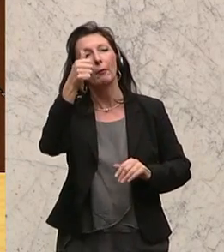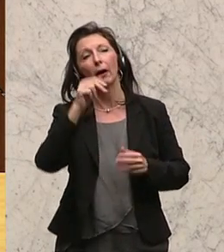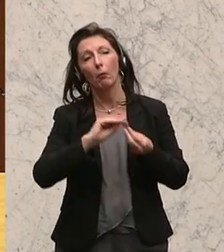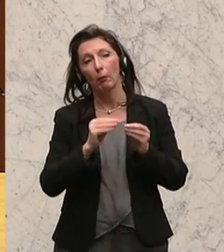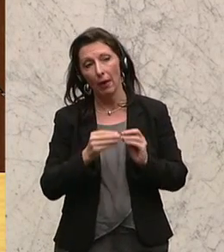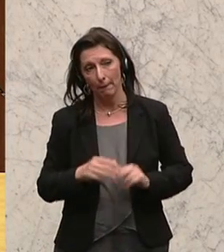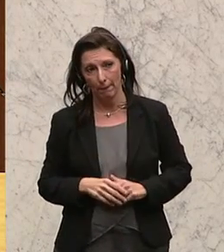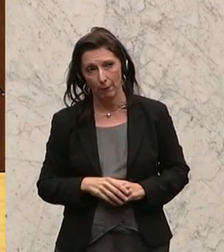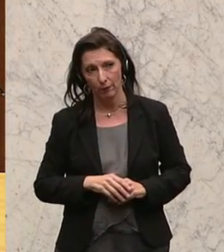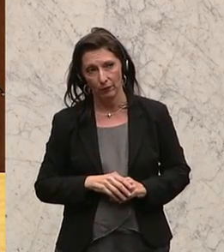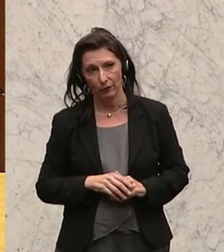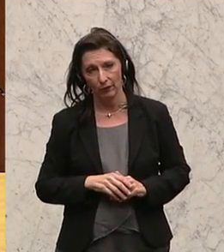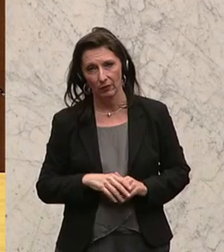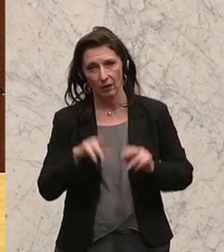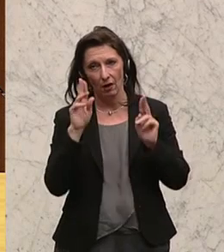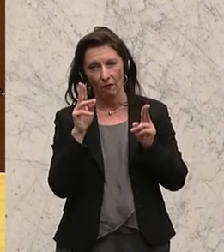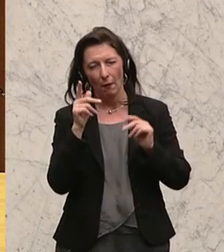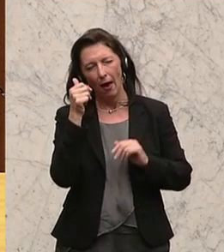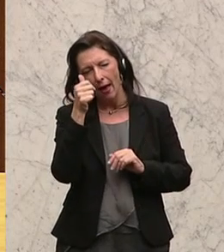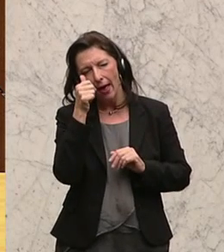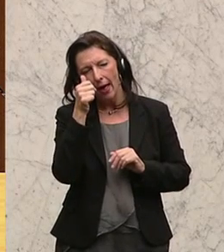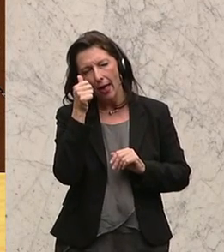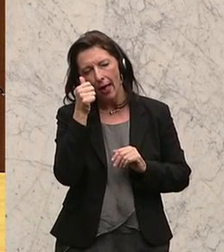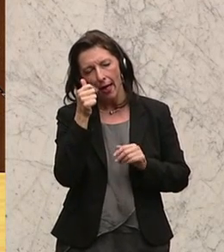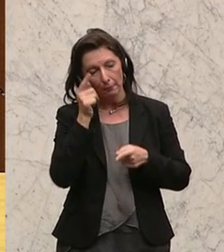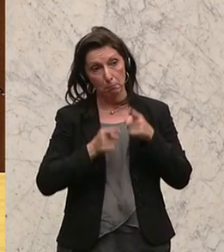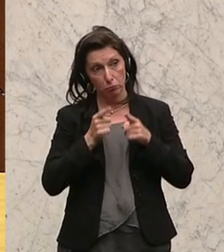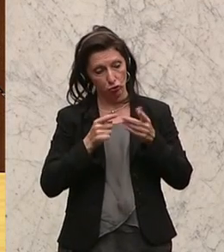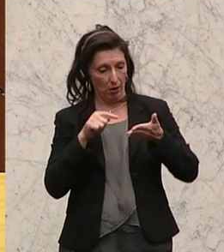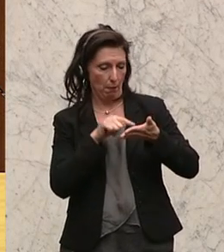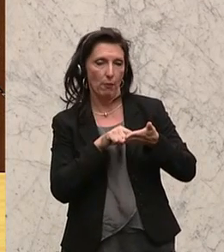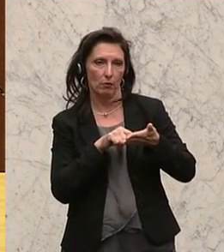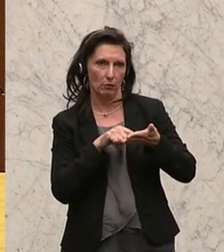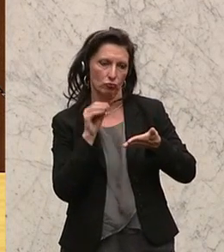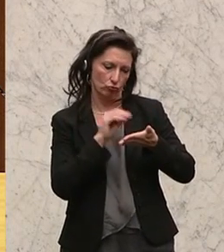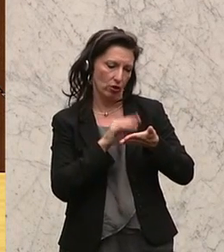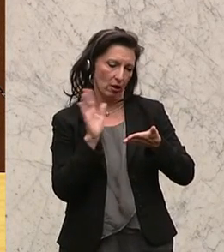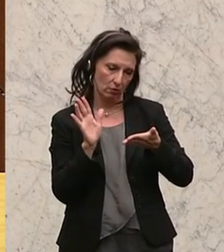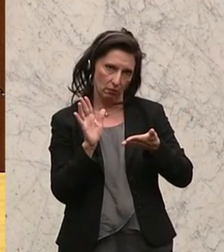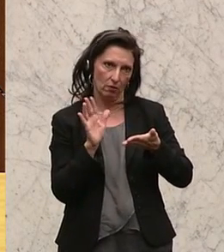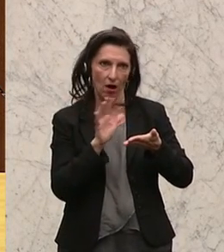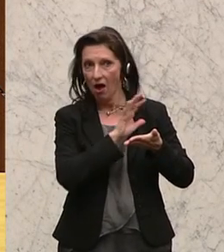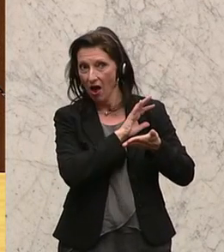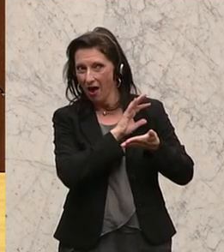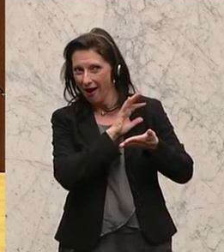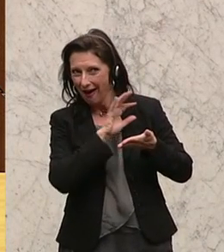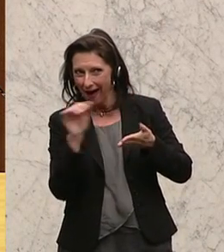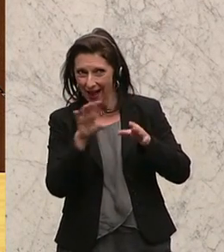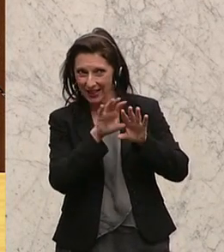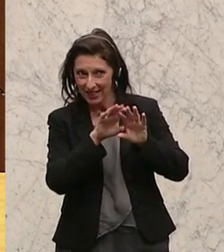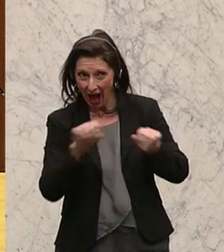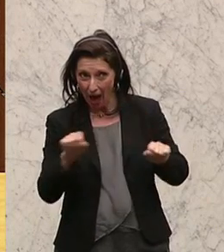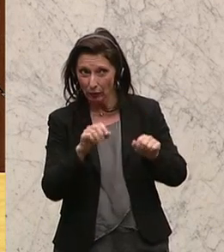dabei. Denn es gibt eine Kernbestimmung, die besagt, dass über alle im Abkommen als vertraulich bezeichnete